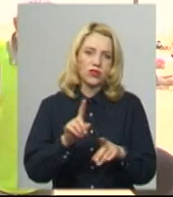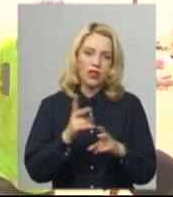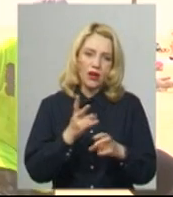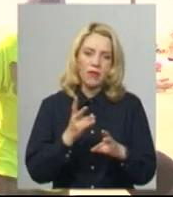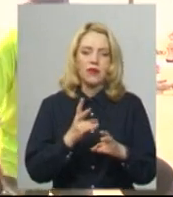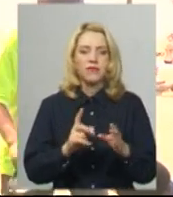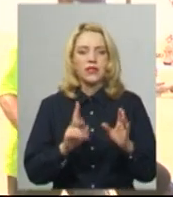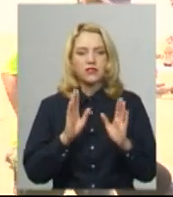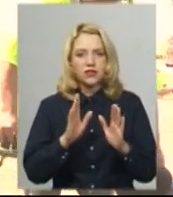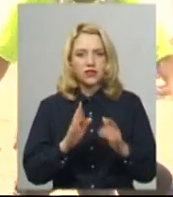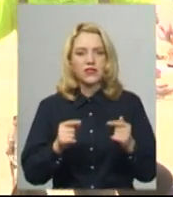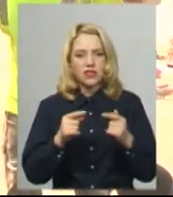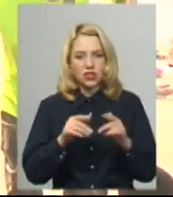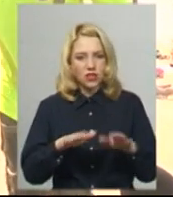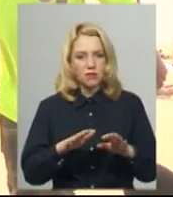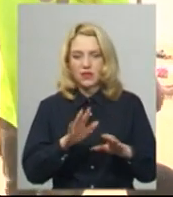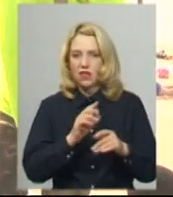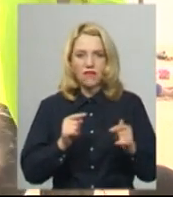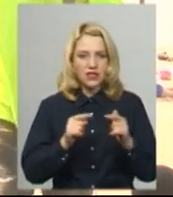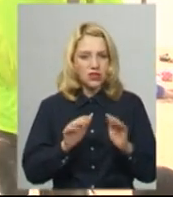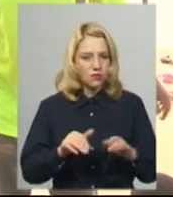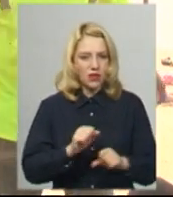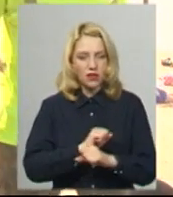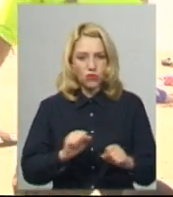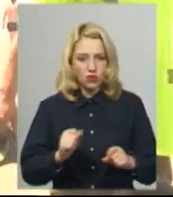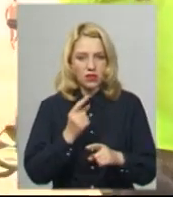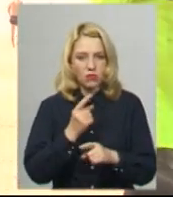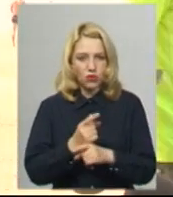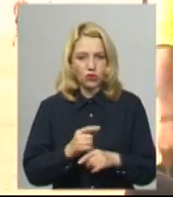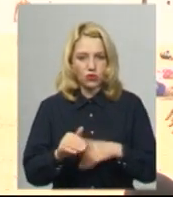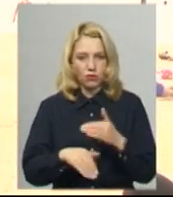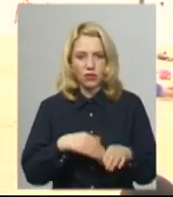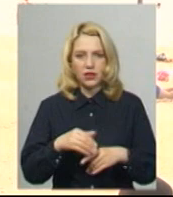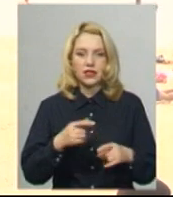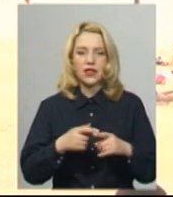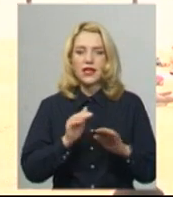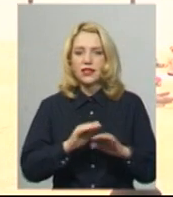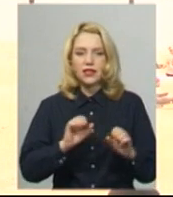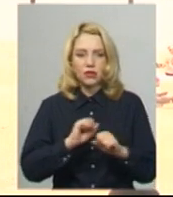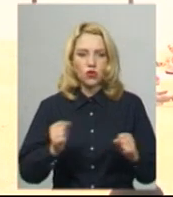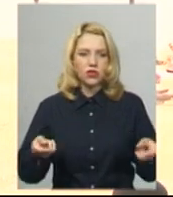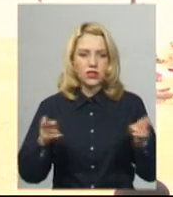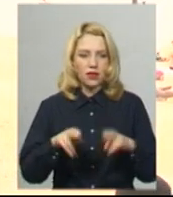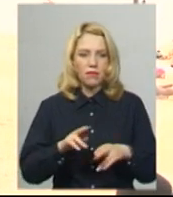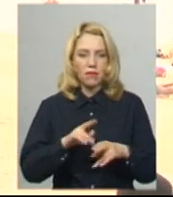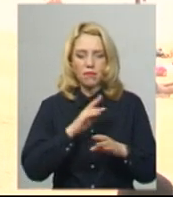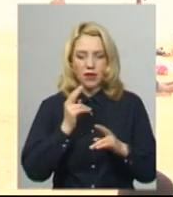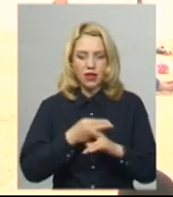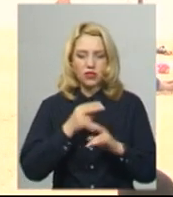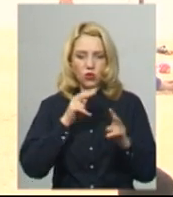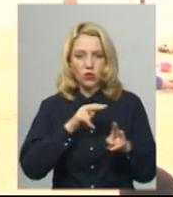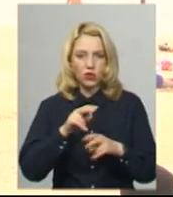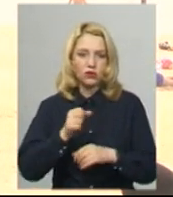тільки у визначених місцях, у невизначених місцях купатись категорично заборонено, дітей не залишати без догляду дорослих, стані алкогольного спійнення, не